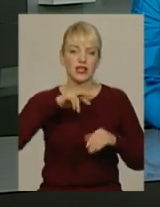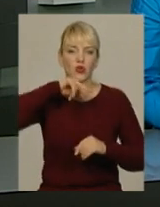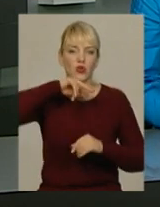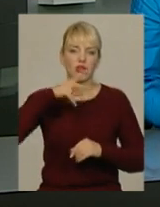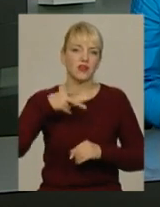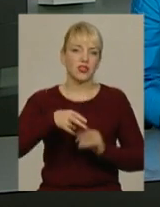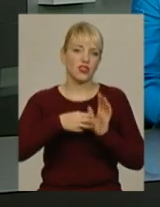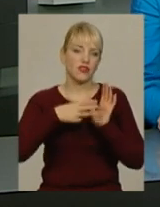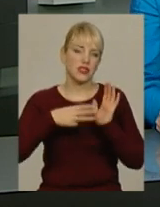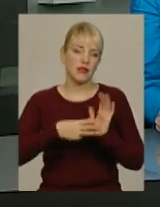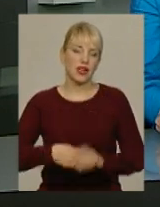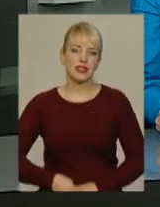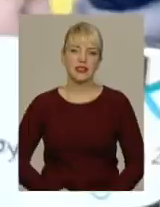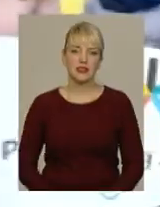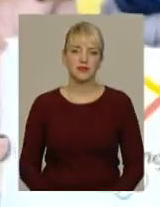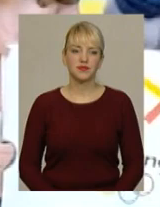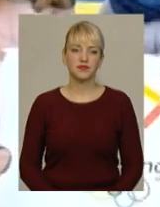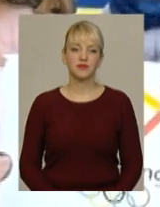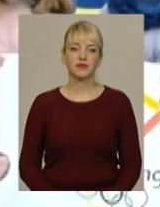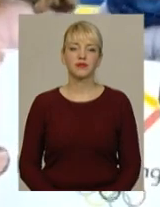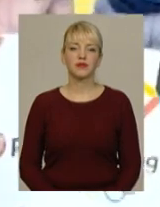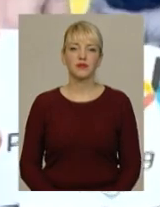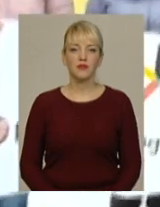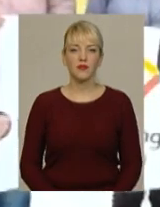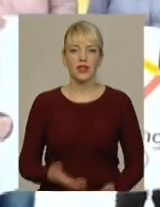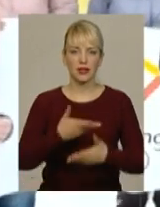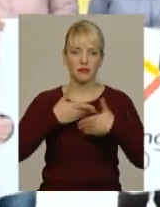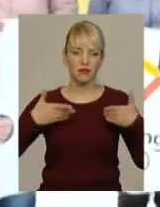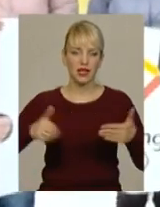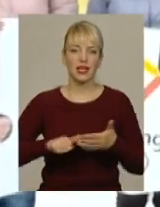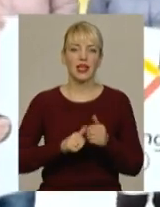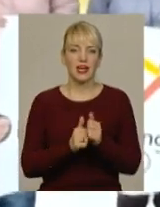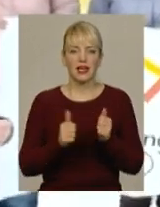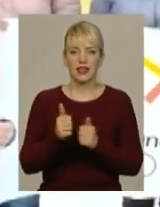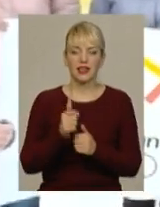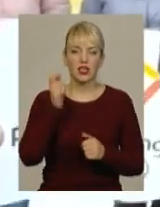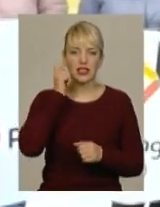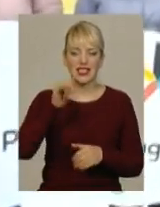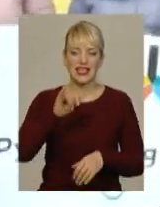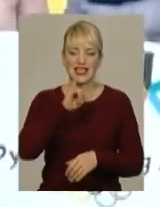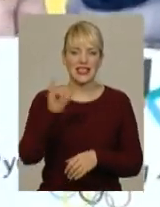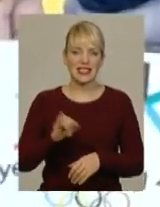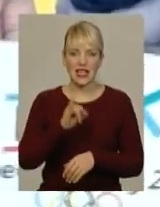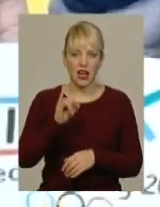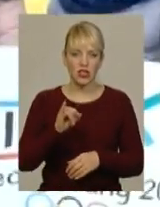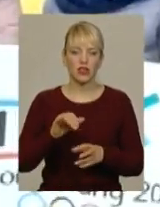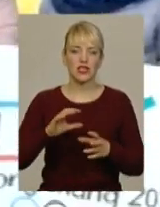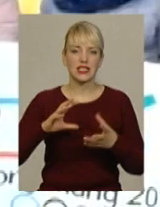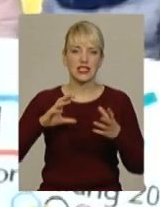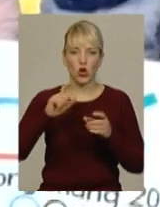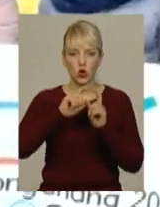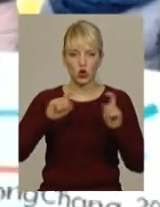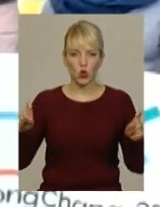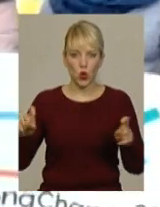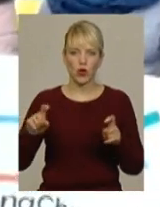2018». Ми, лідери Ізяславської загальноосвітньої школи першого, третіх